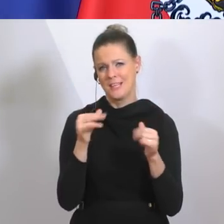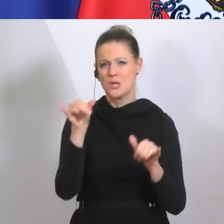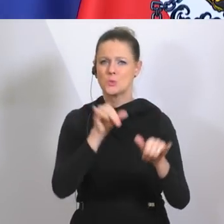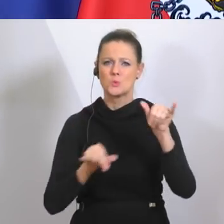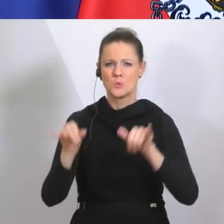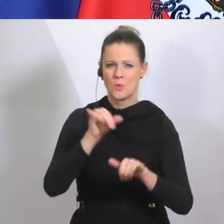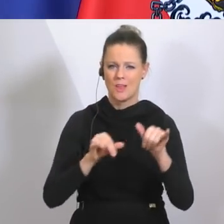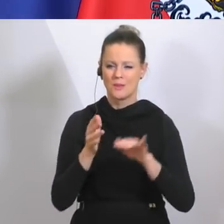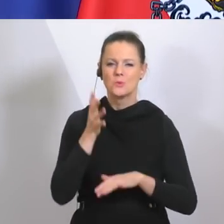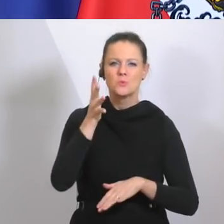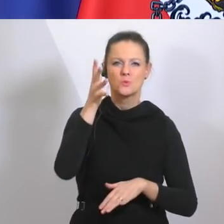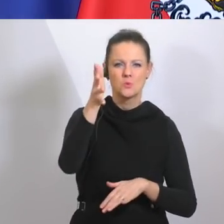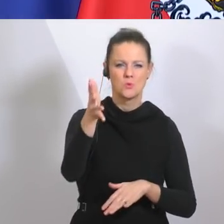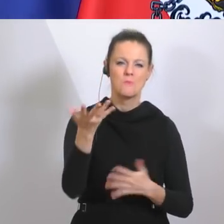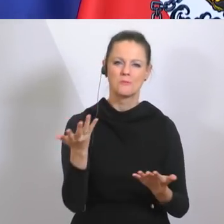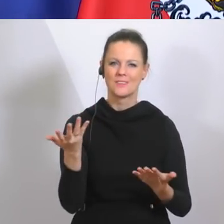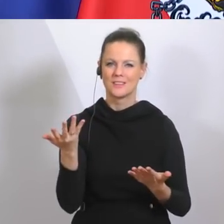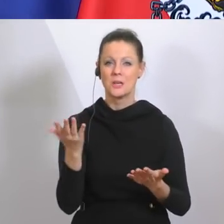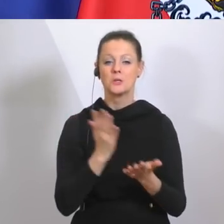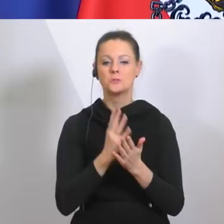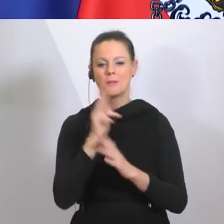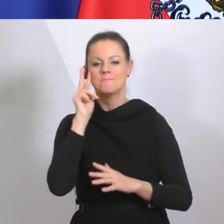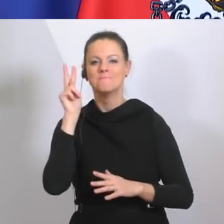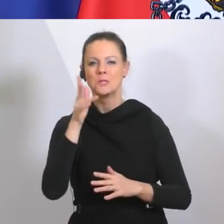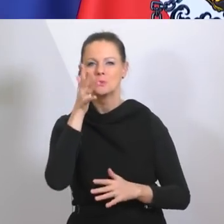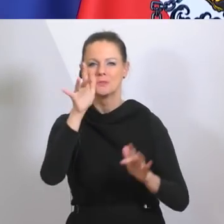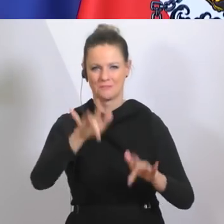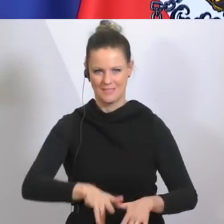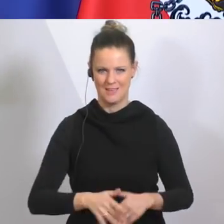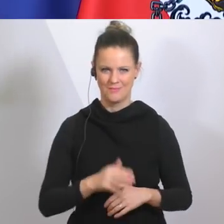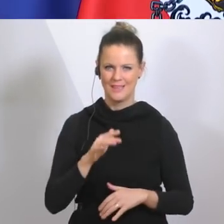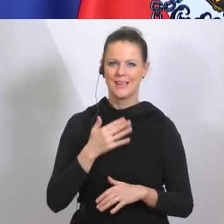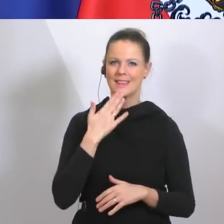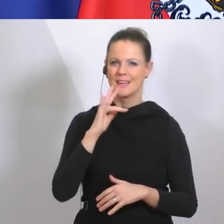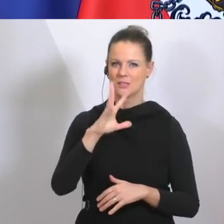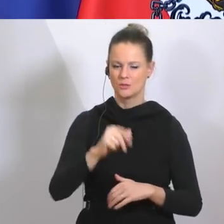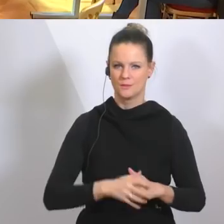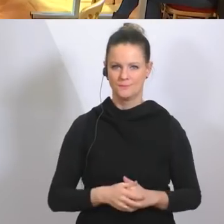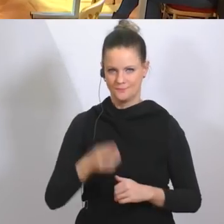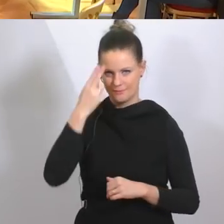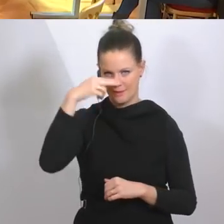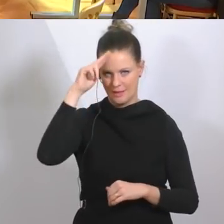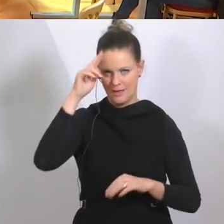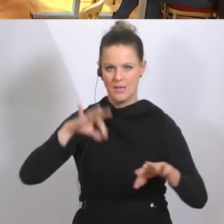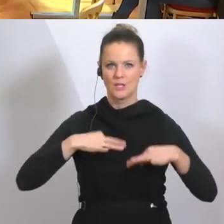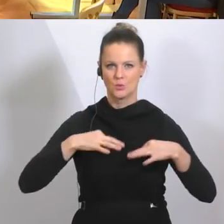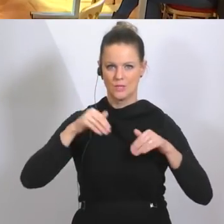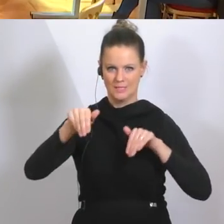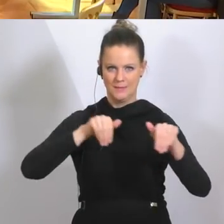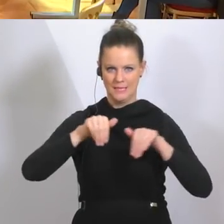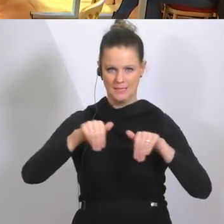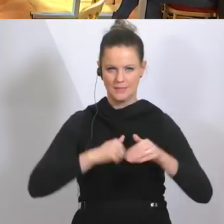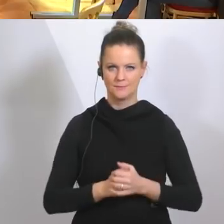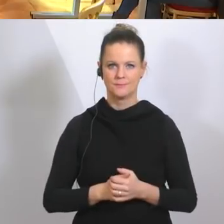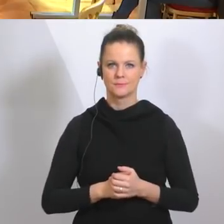Zukunft, die wir auch dann schon wieder vor Augen haben. Dankeschön. Danke sehr. Bitte schön, Herr Gesundheitsminister. Ja, meine sehr verehrten